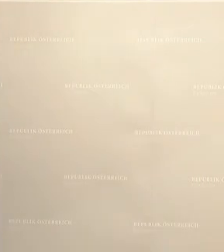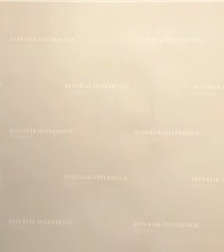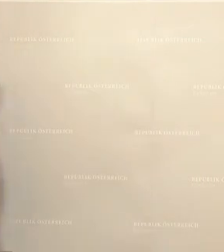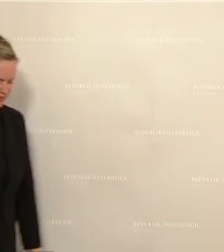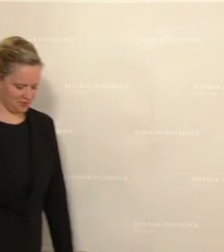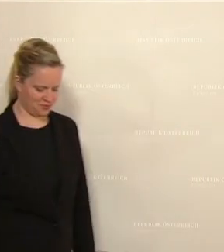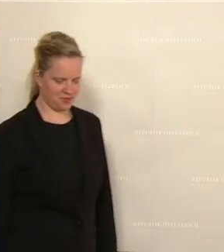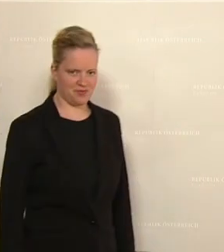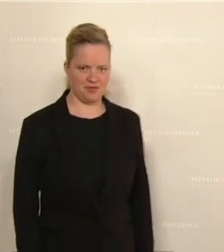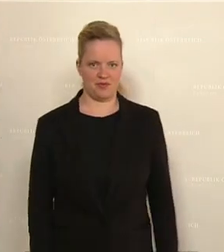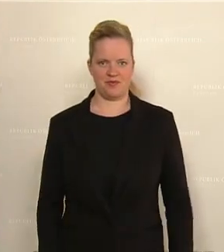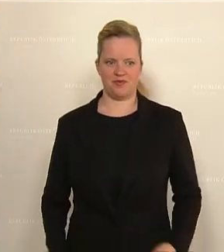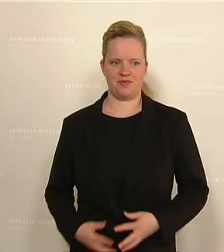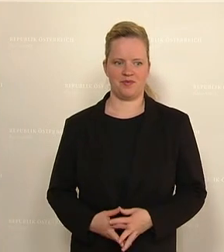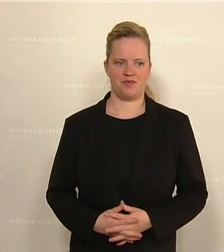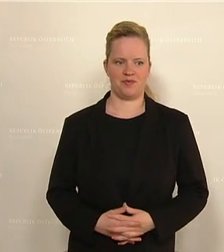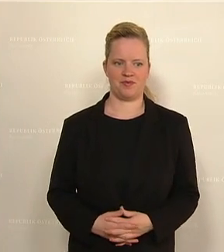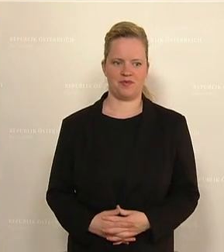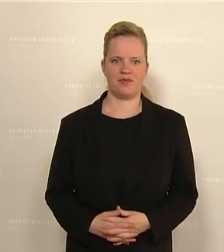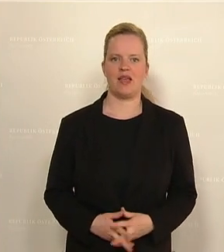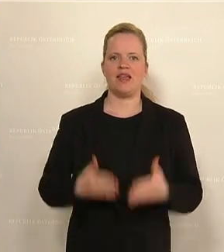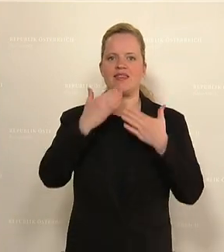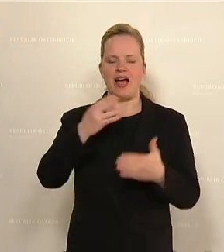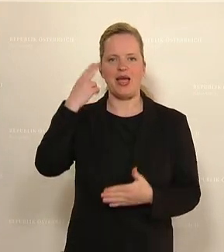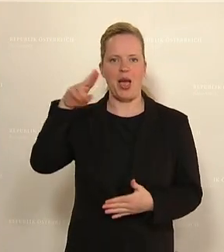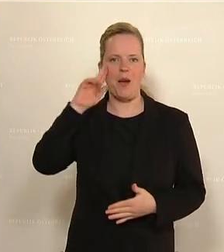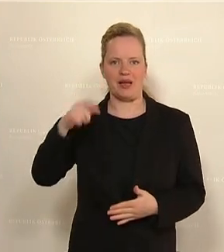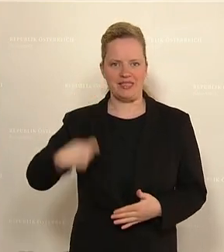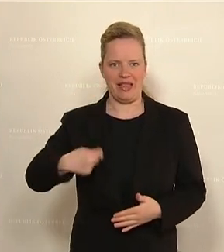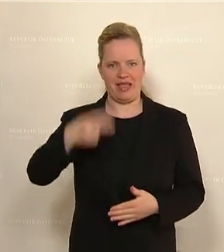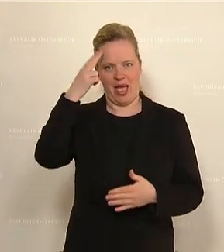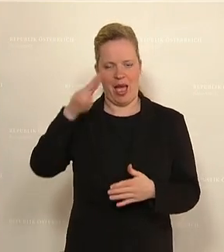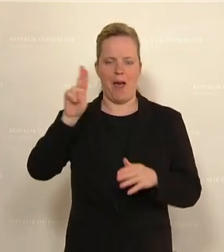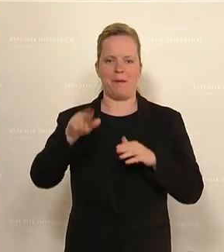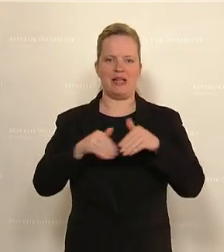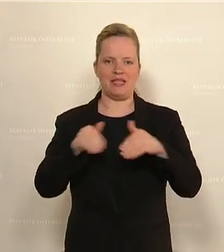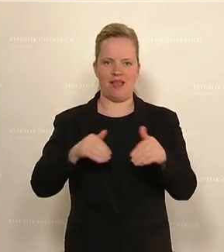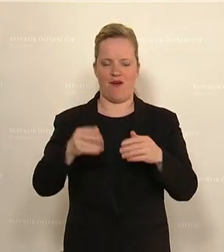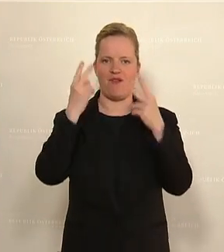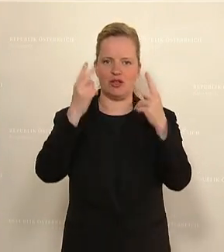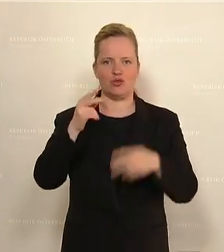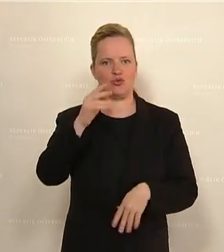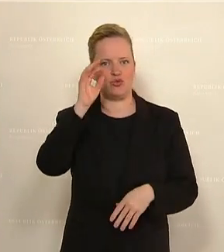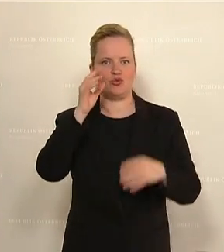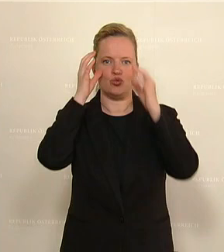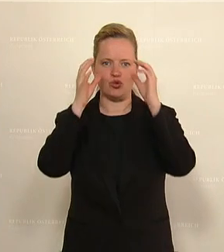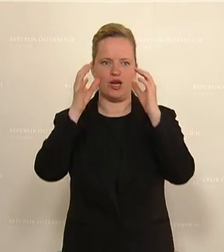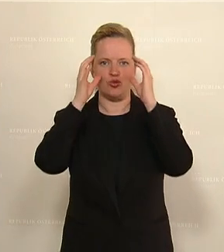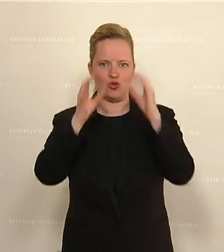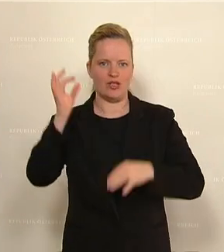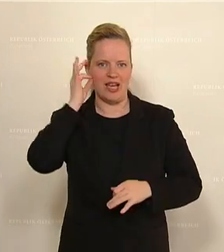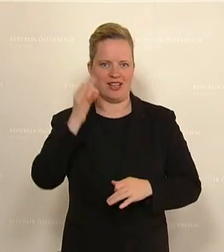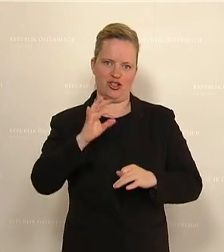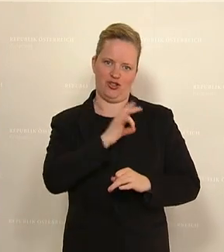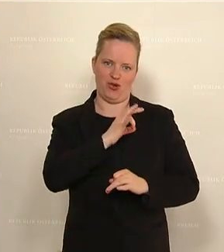qualitätsgesicherte Screenings zur psychischen Gesundheit, Ernährung und sozialer Kompetenz sowie ein Maßnahmenpaket